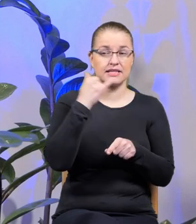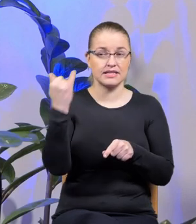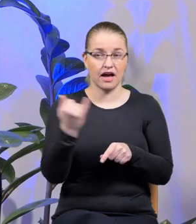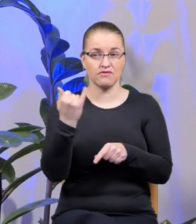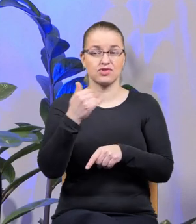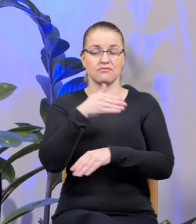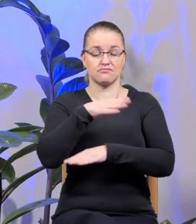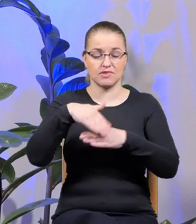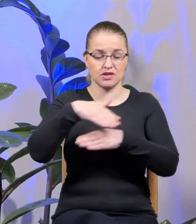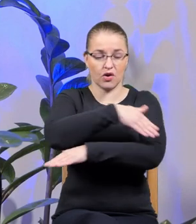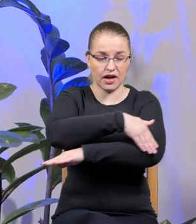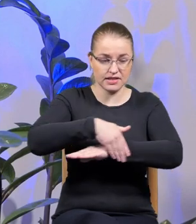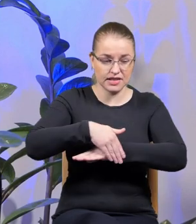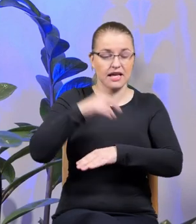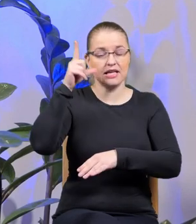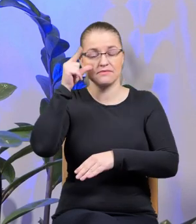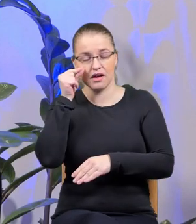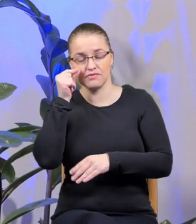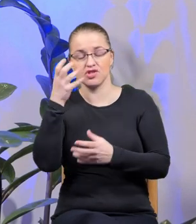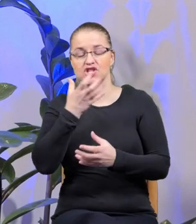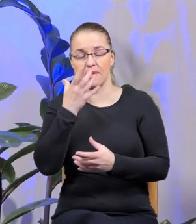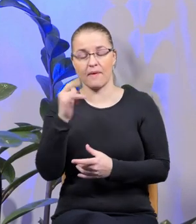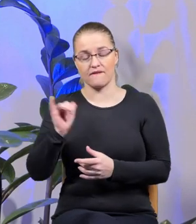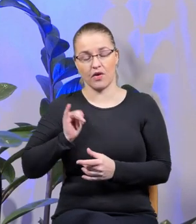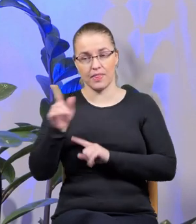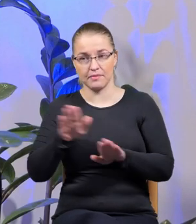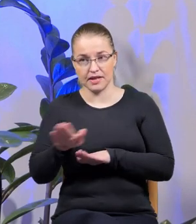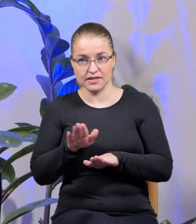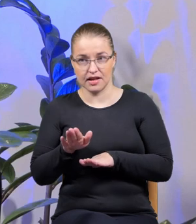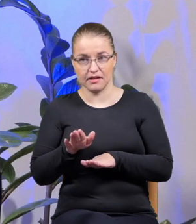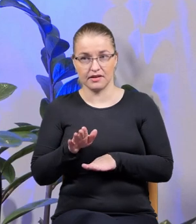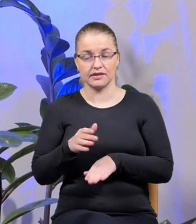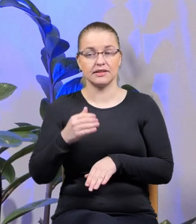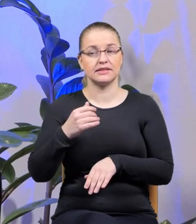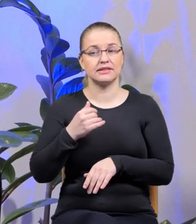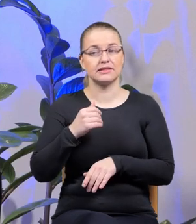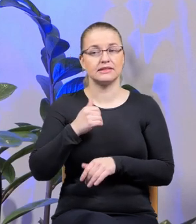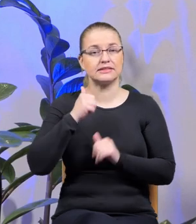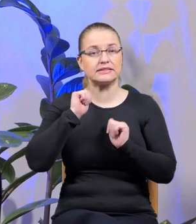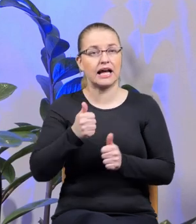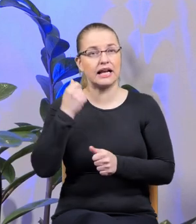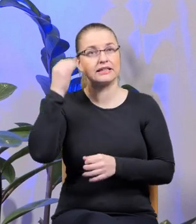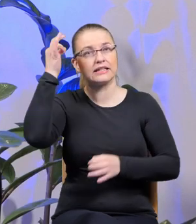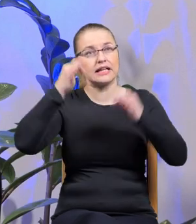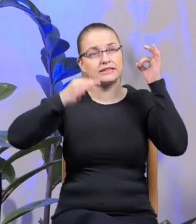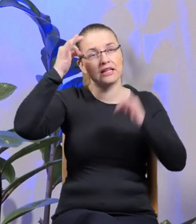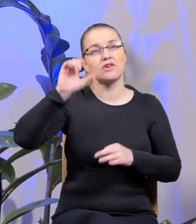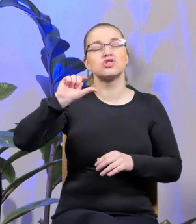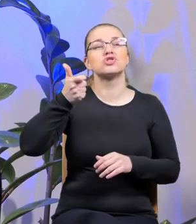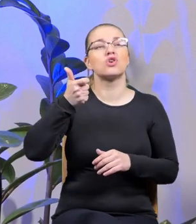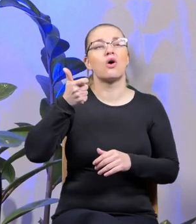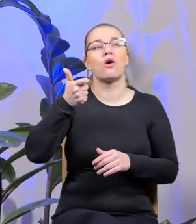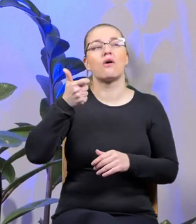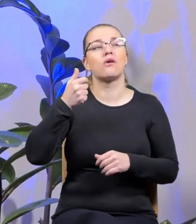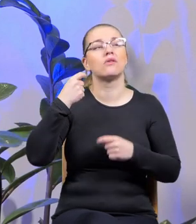nad granicą zasypiałam w ciepłym, wygodnym miejscu i cały czas się zastanawiałam, co się dzieje 200